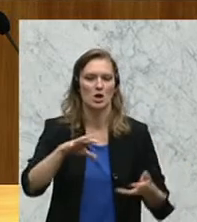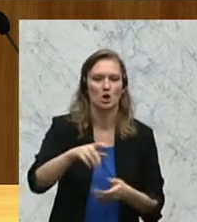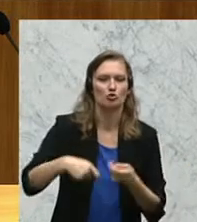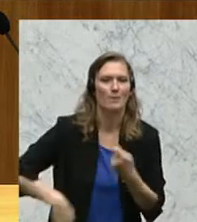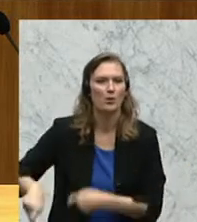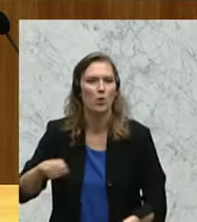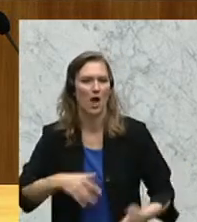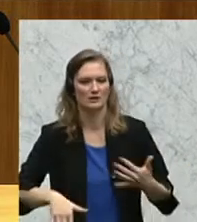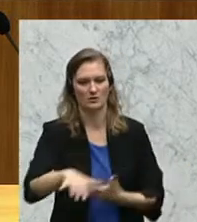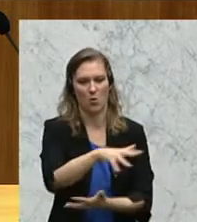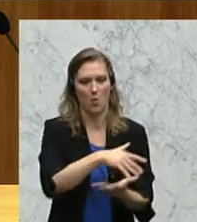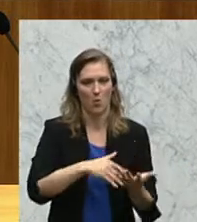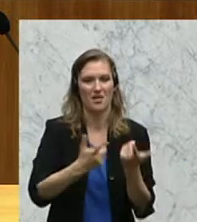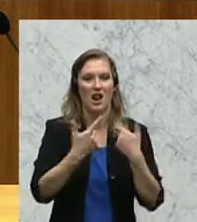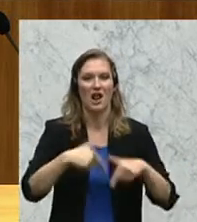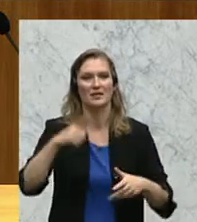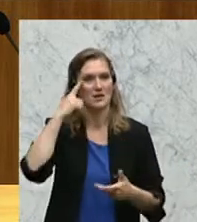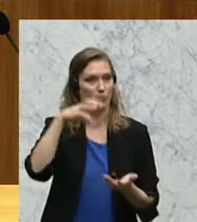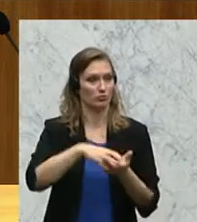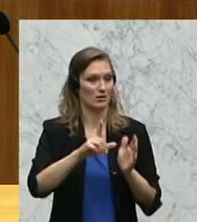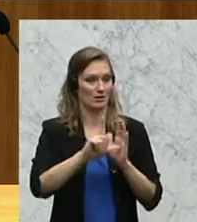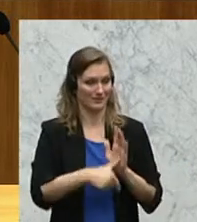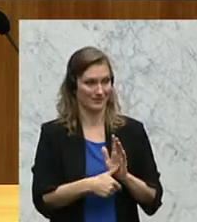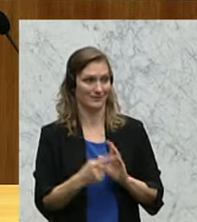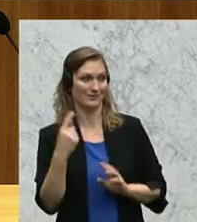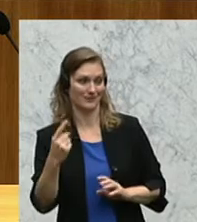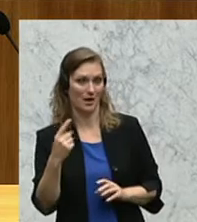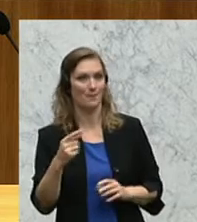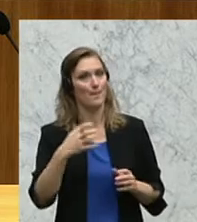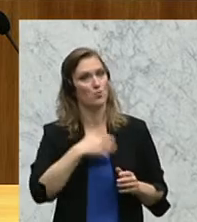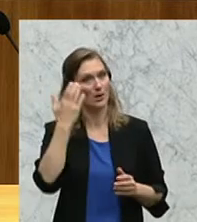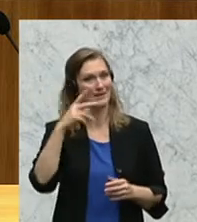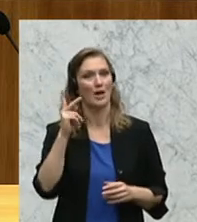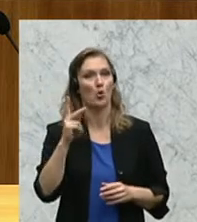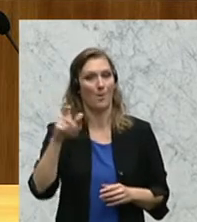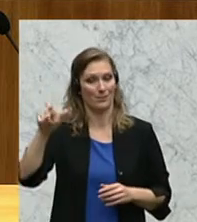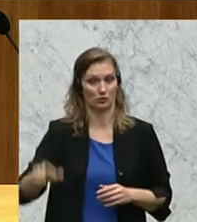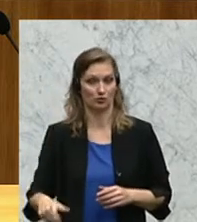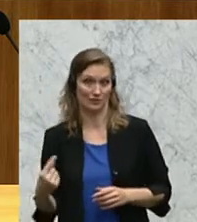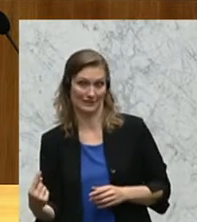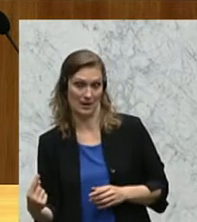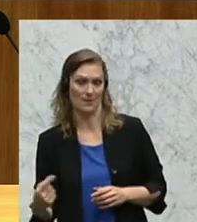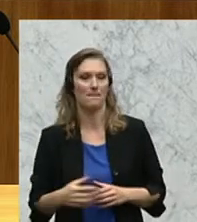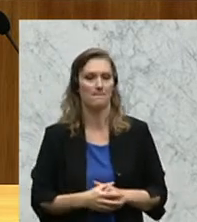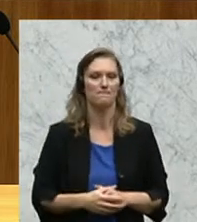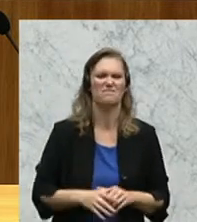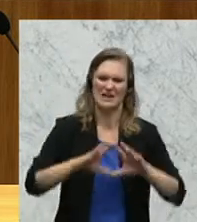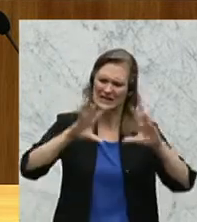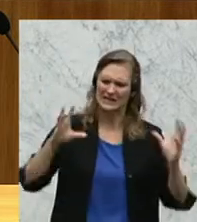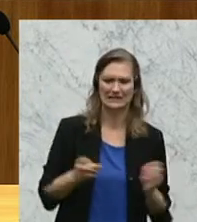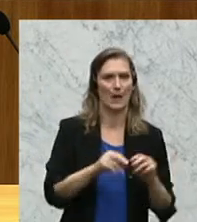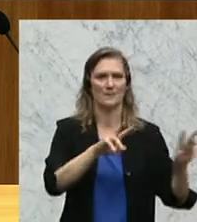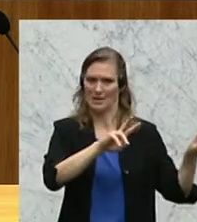in der Landeshauptstadt Linz und den Bürgermeister drobisch befassend, da die gesamte Causa